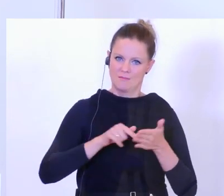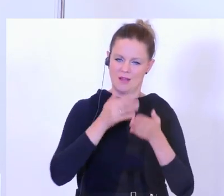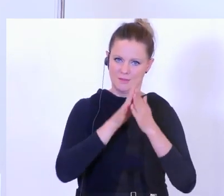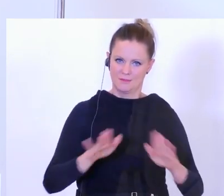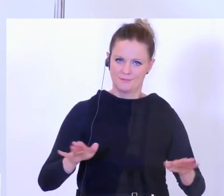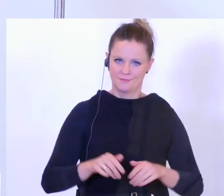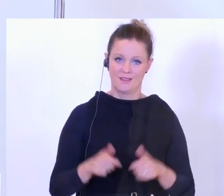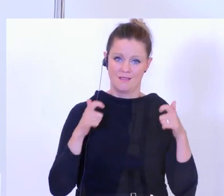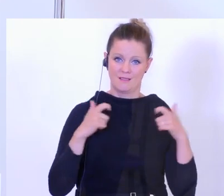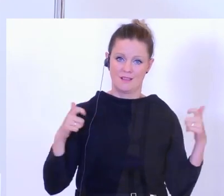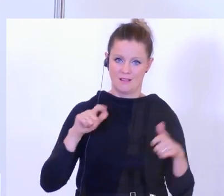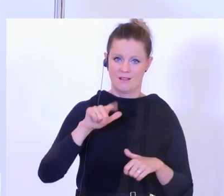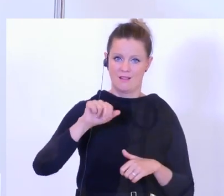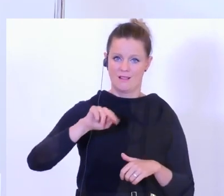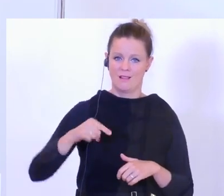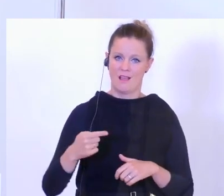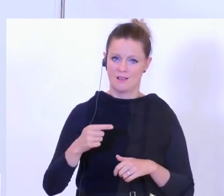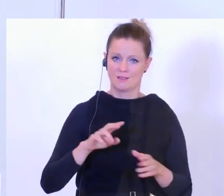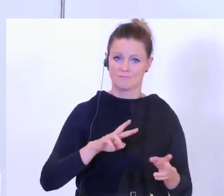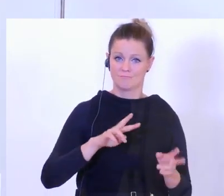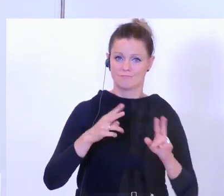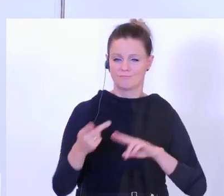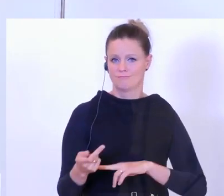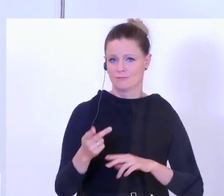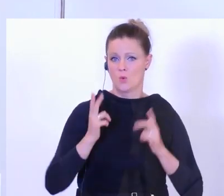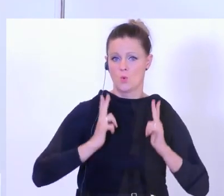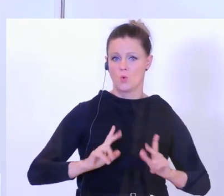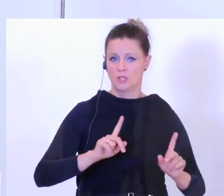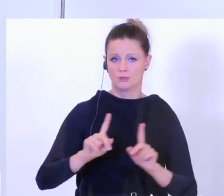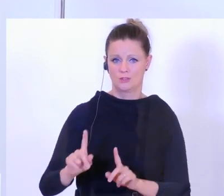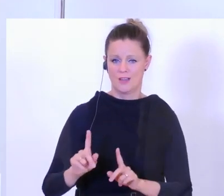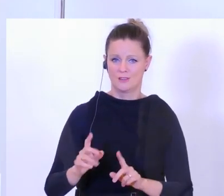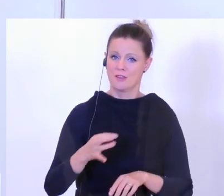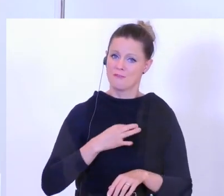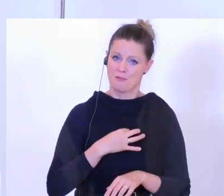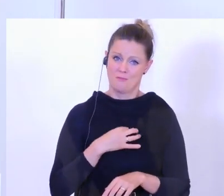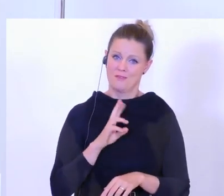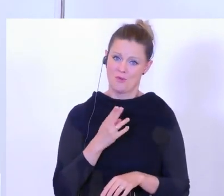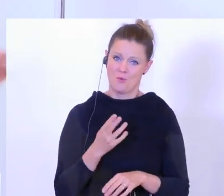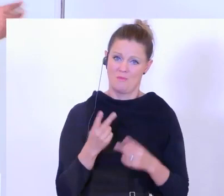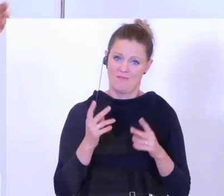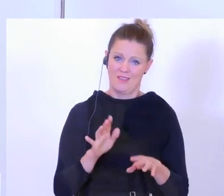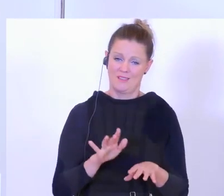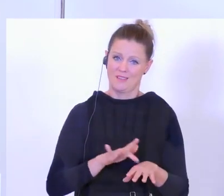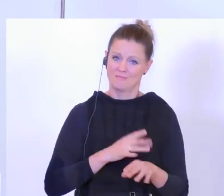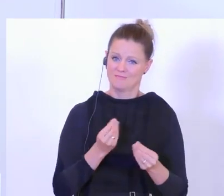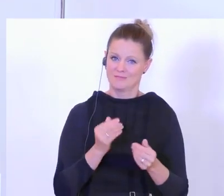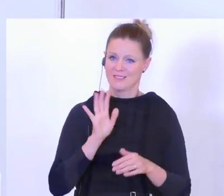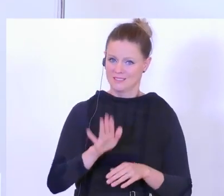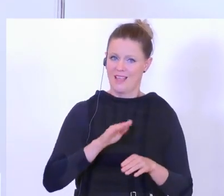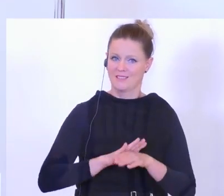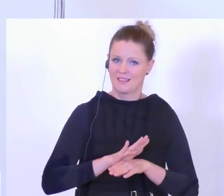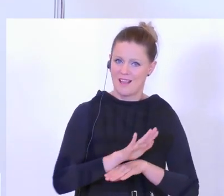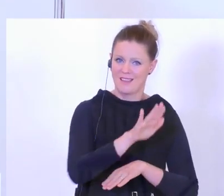General Lang wird in den Ruhestand eintreten und warum es für mich so ein bewegender Moment ist, ich verfolge seine Karriere